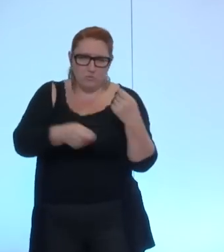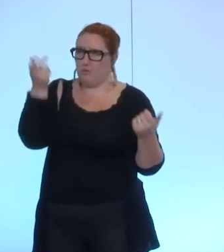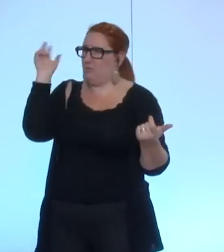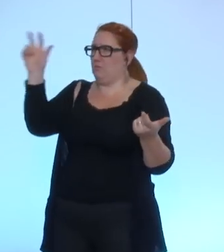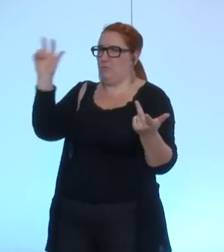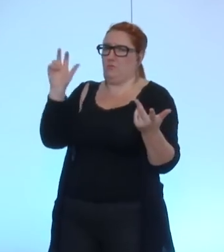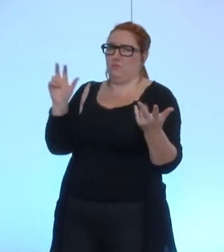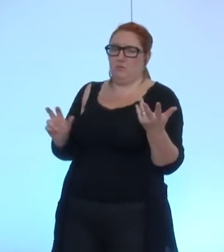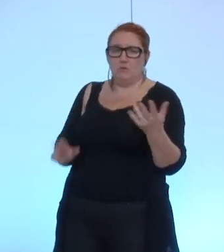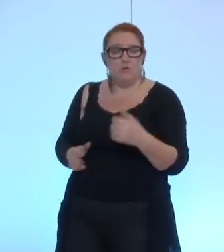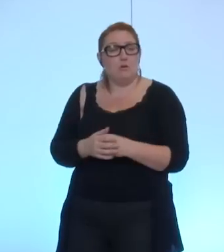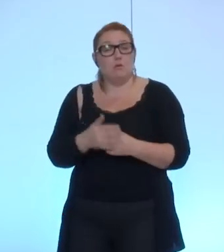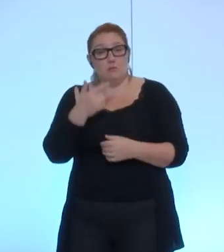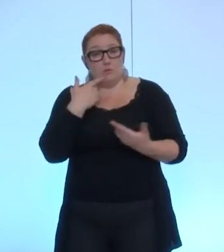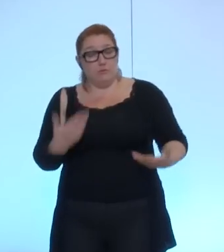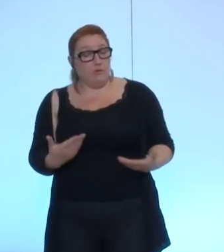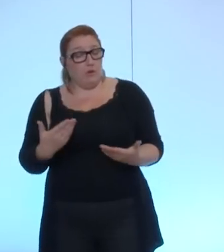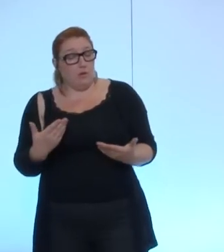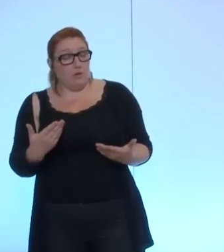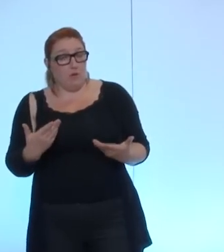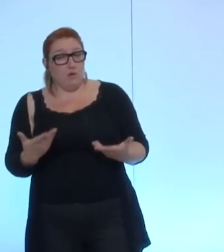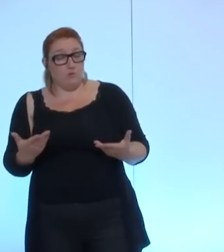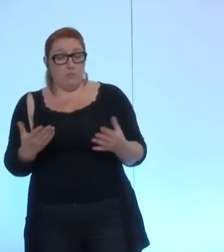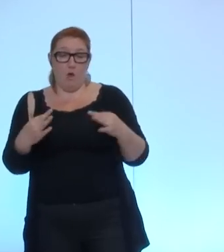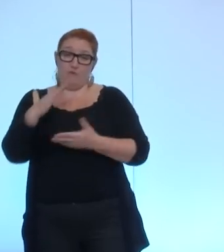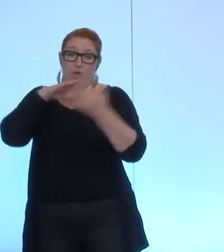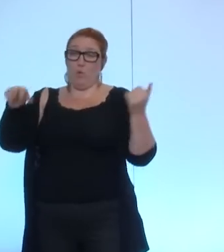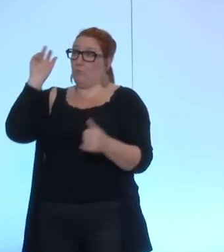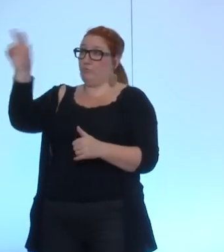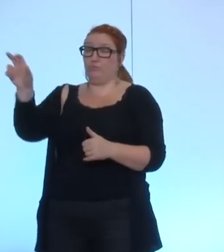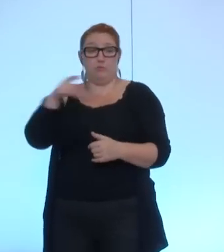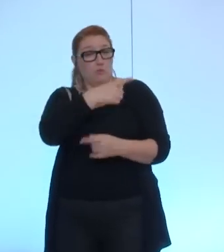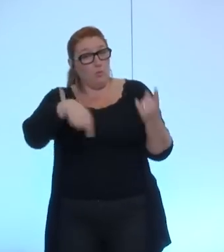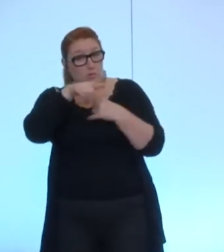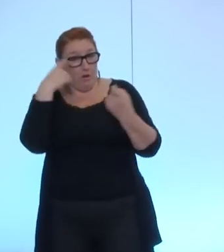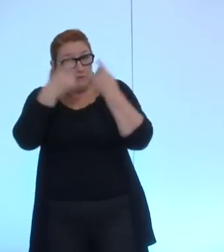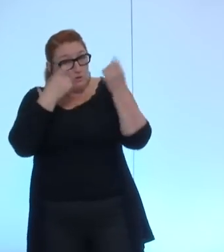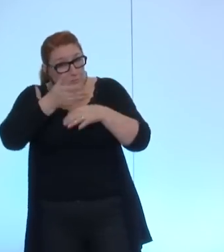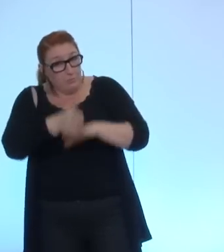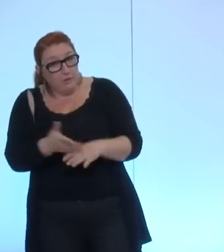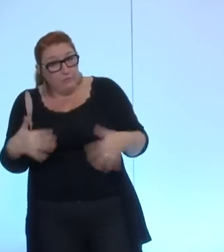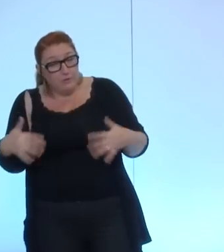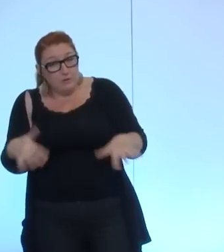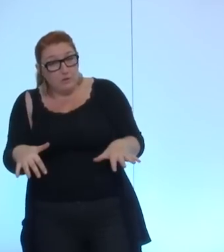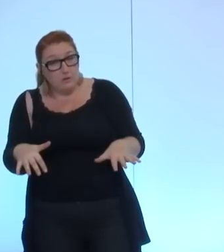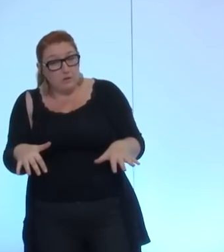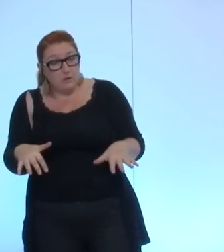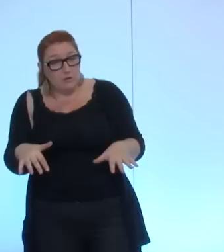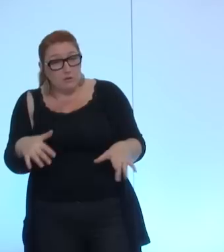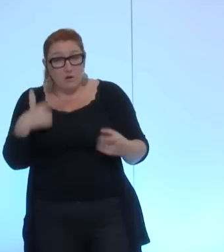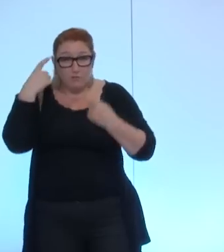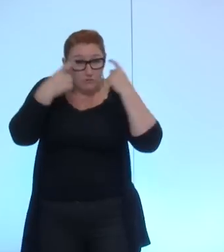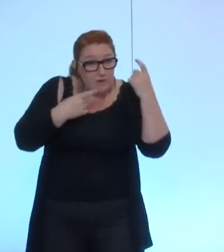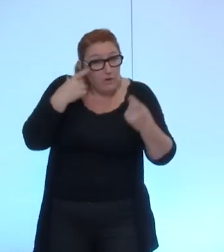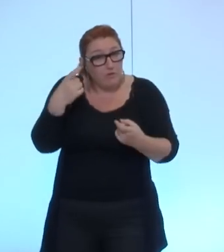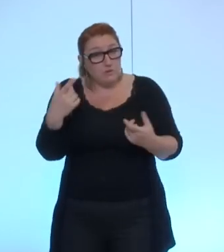à quel niveau de réflexion vous êtes par rapport à ces transferts ? Est-ce que vous avez déjà évoqué certaines hypothèses ? Quels